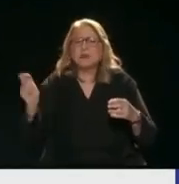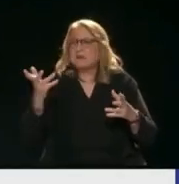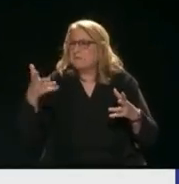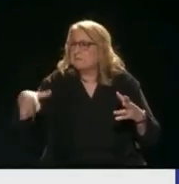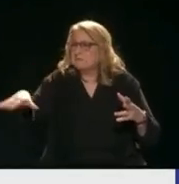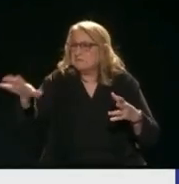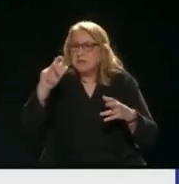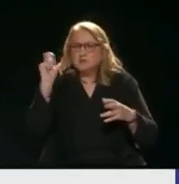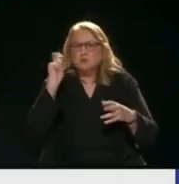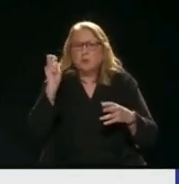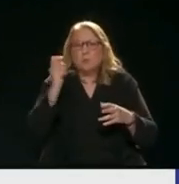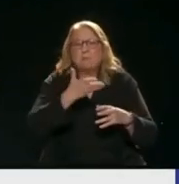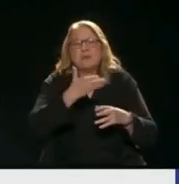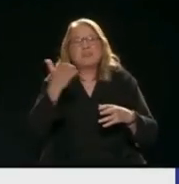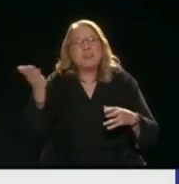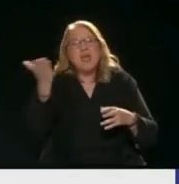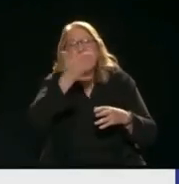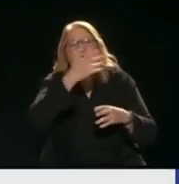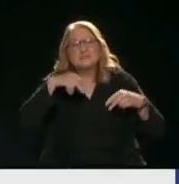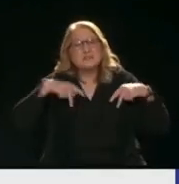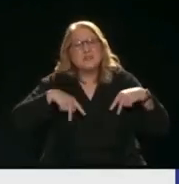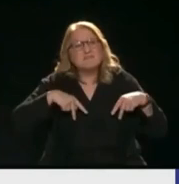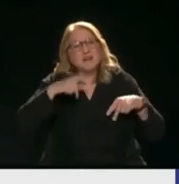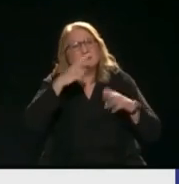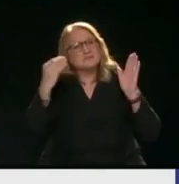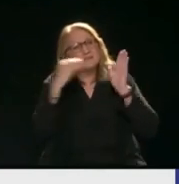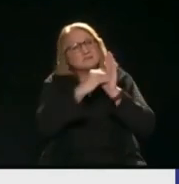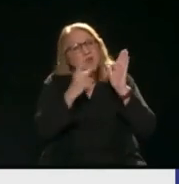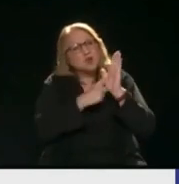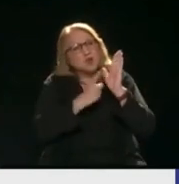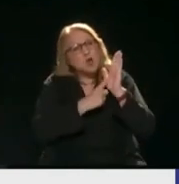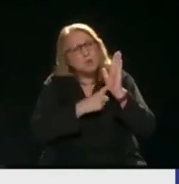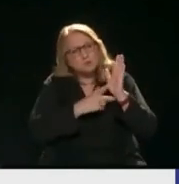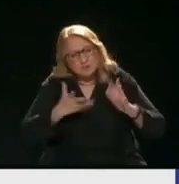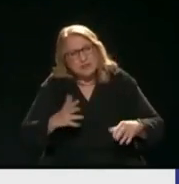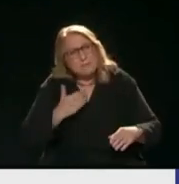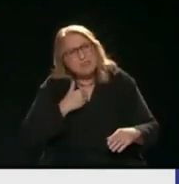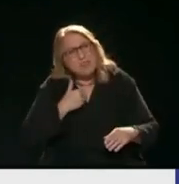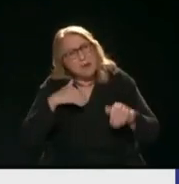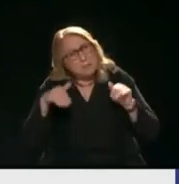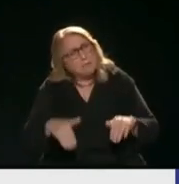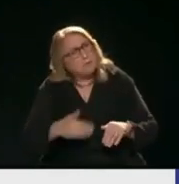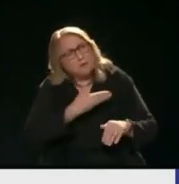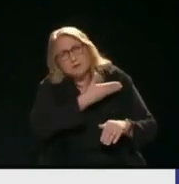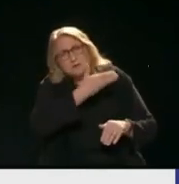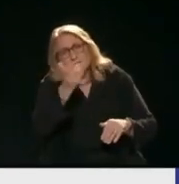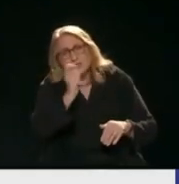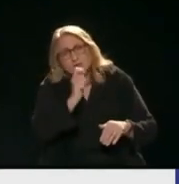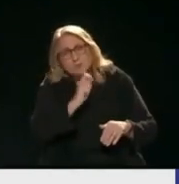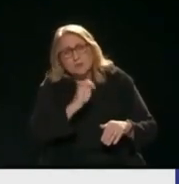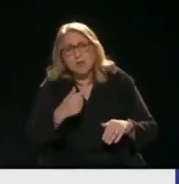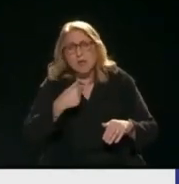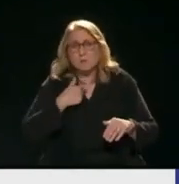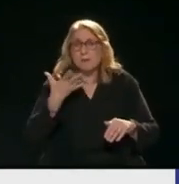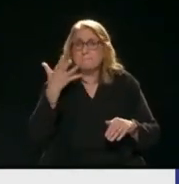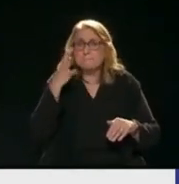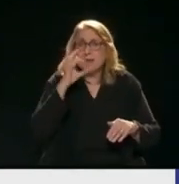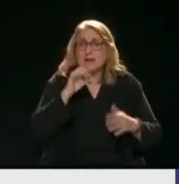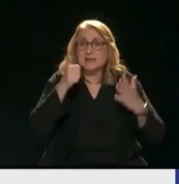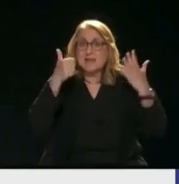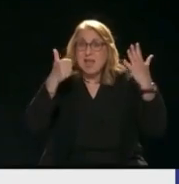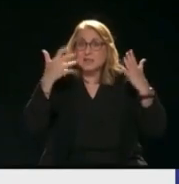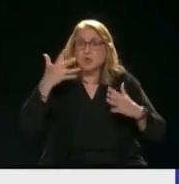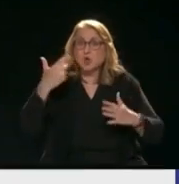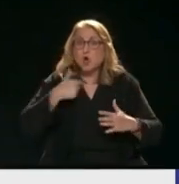μου Και δίμε νόμους Οι οποίοι δεν είναι καν για μένα Δεν ξέρω τι κάνω εδώ Είμαι 56 χρονών Και δεν ξέρω τι